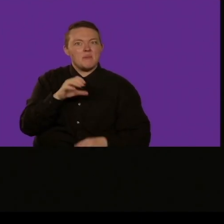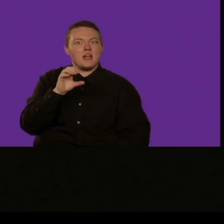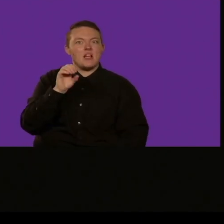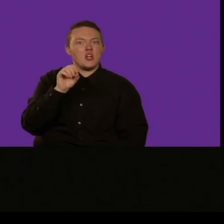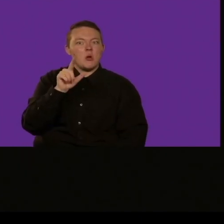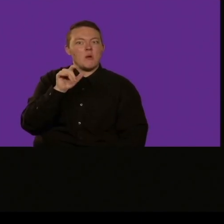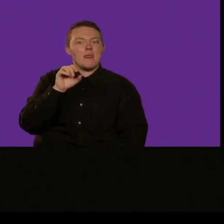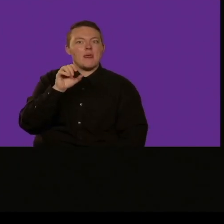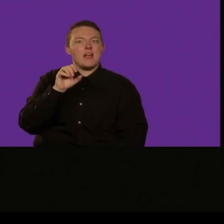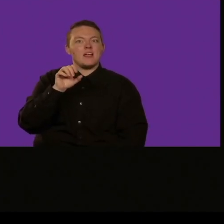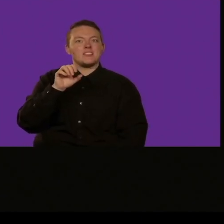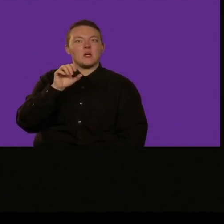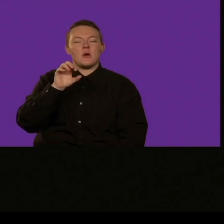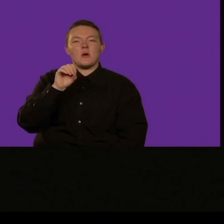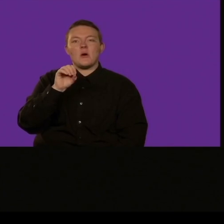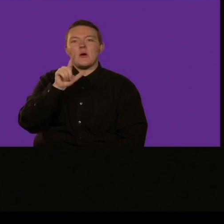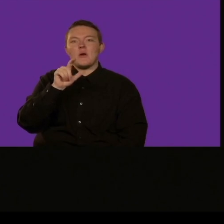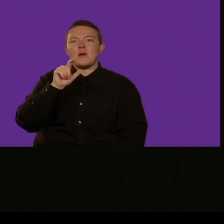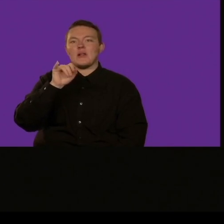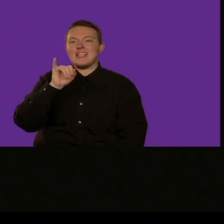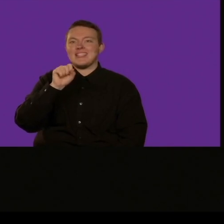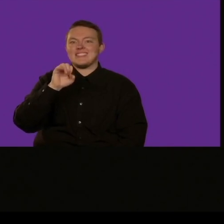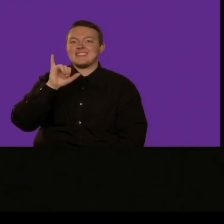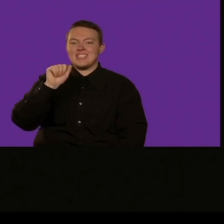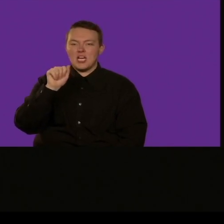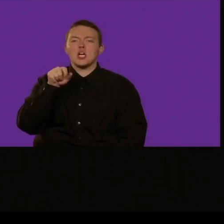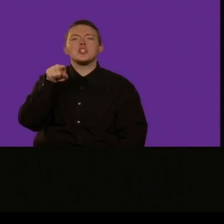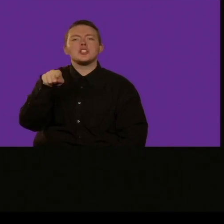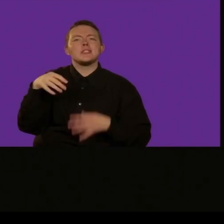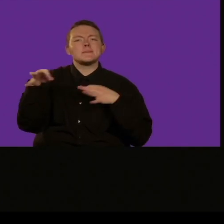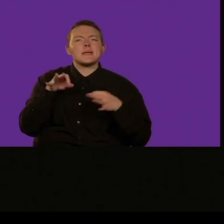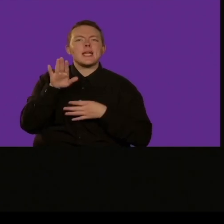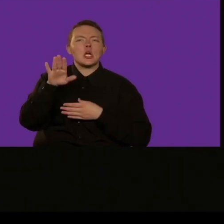è geniale vederti ancora Alicia come sta?